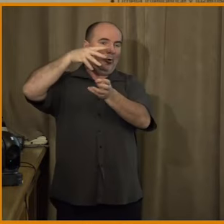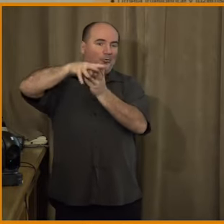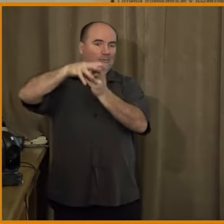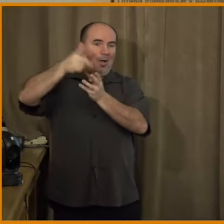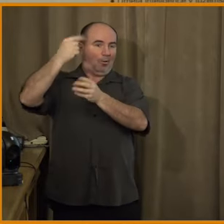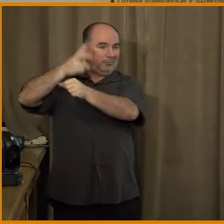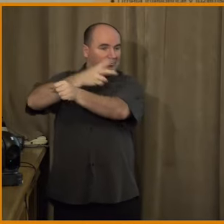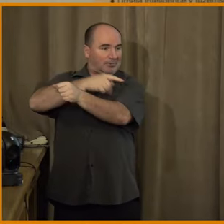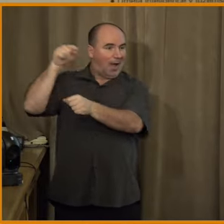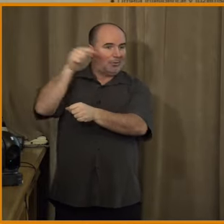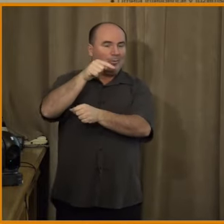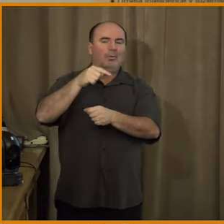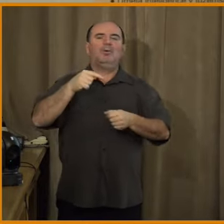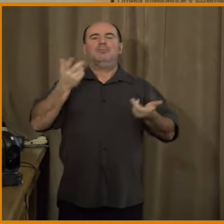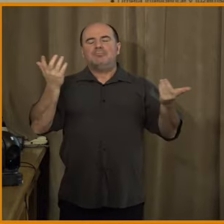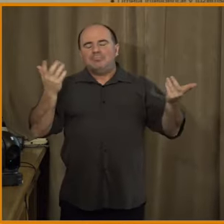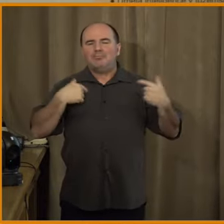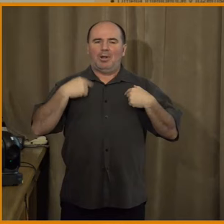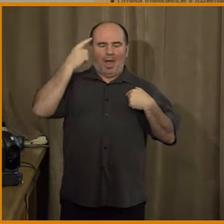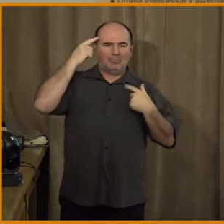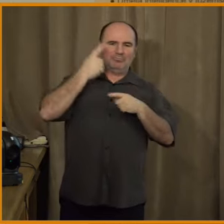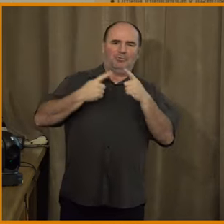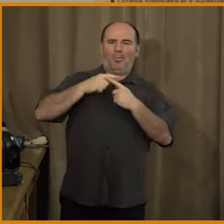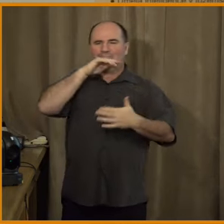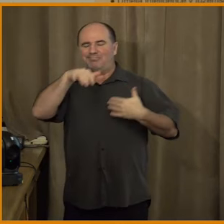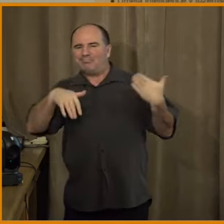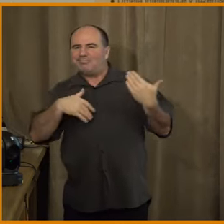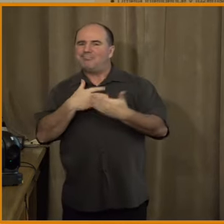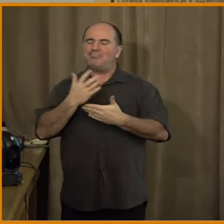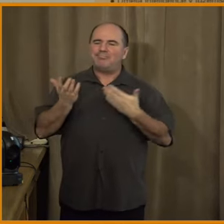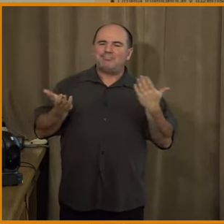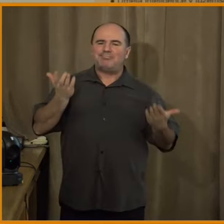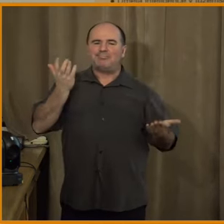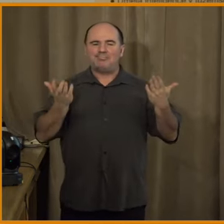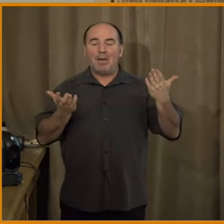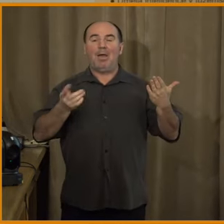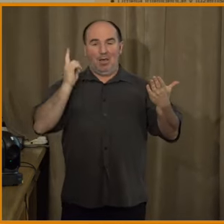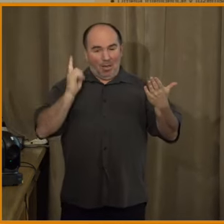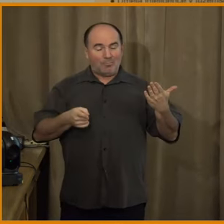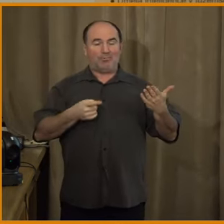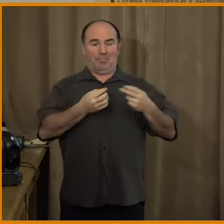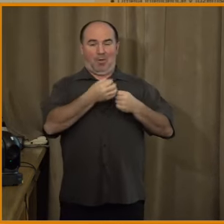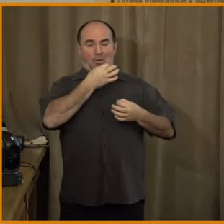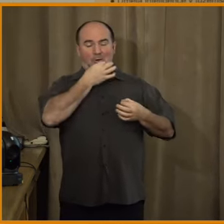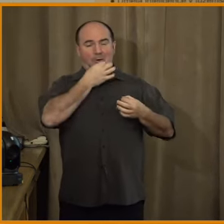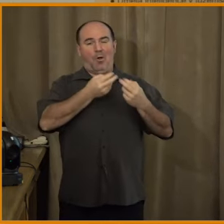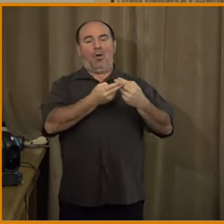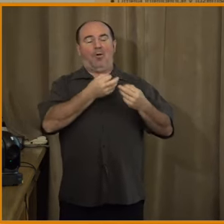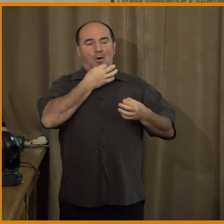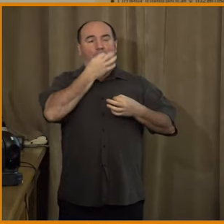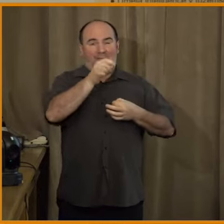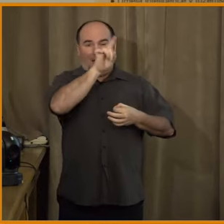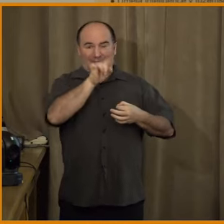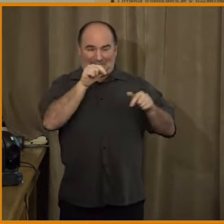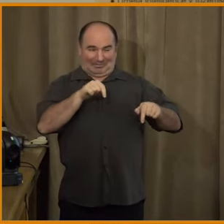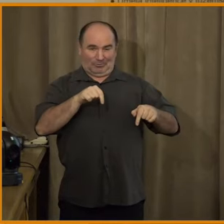té pravdě. Takže z tohohle pro mě jakoby vyplývá, že dokud si nezodpovíme všechny tady ty otázky, tak já se trochu bojím všeho,